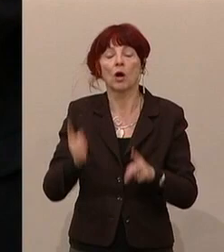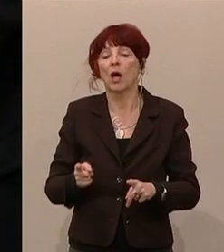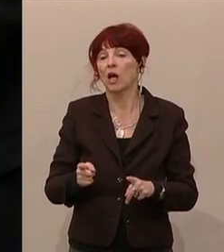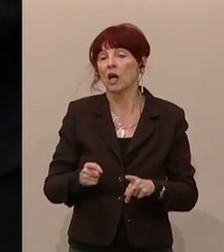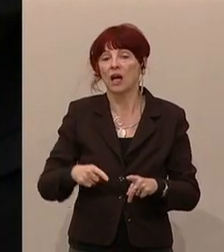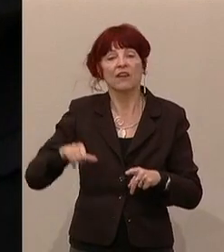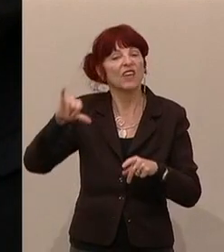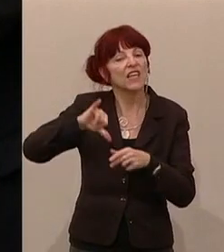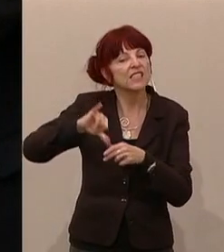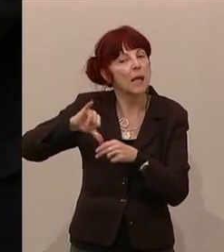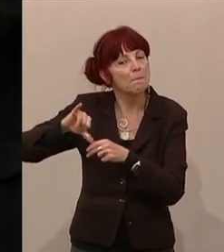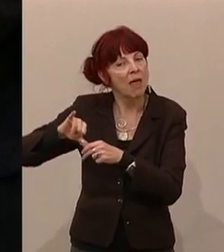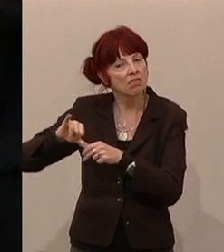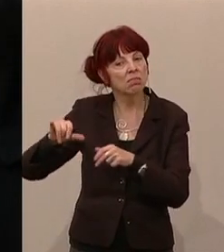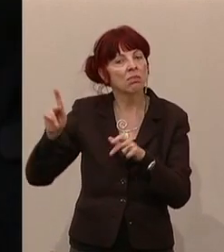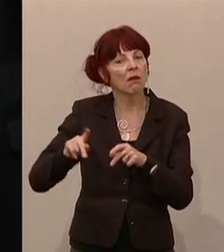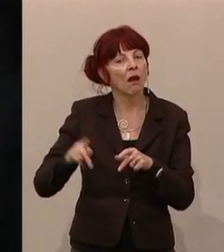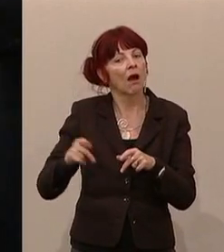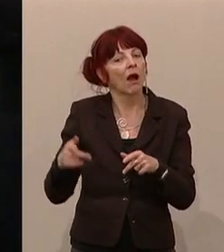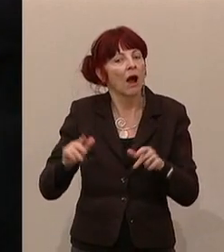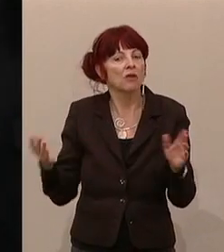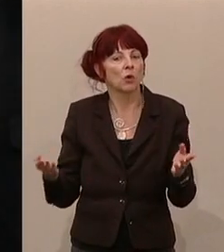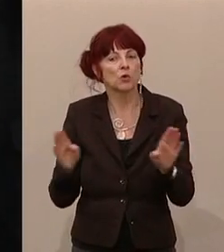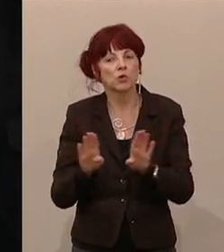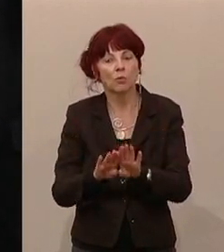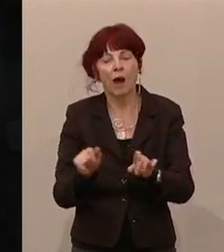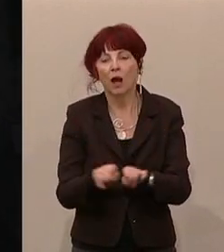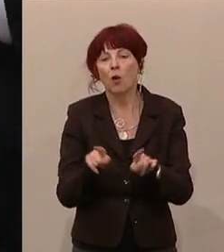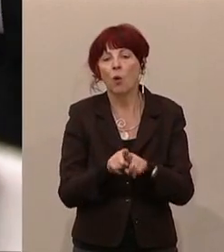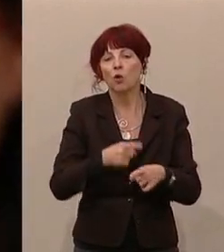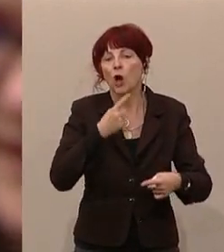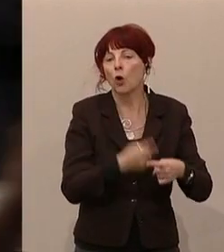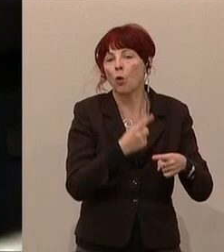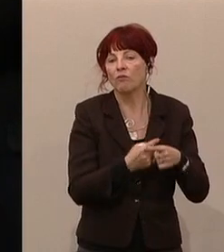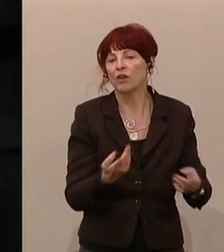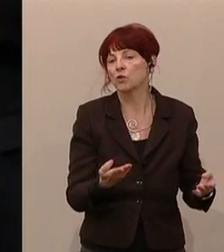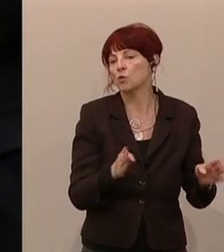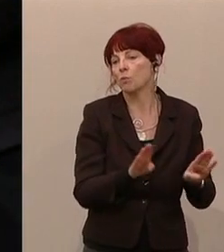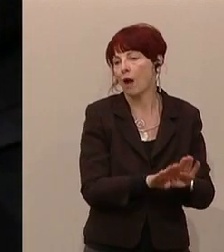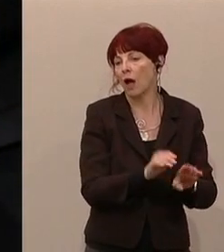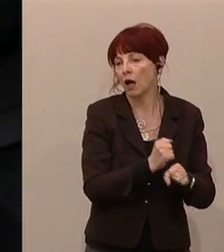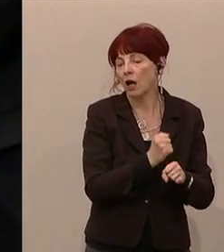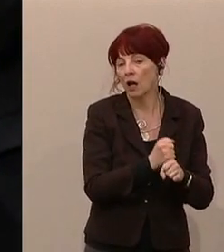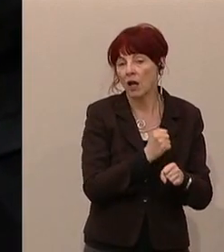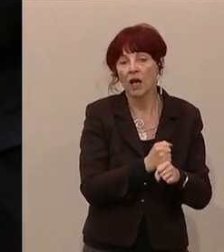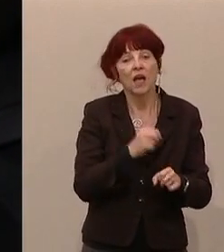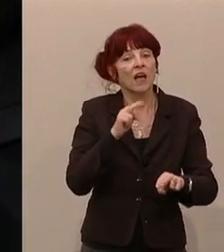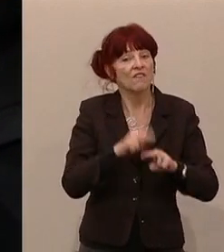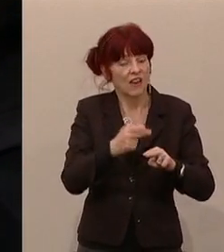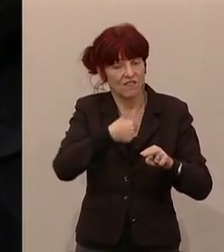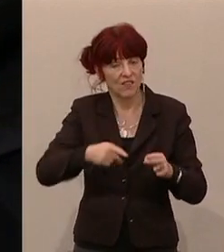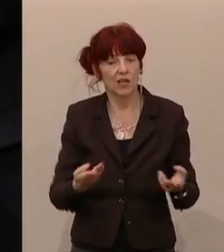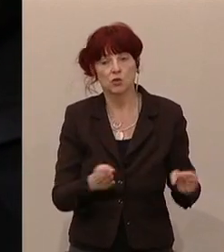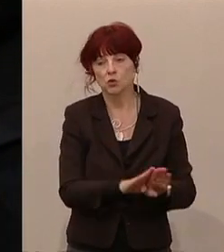Kupferhütten zumachen? Denn in Summe, alles was wir zumachen, wird ja in zehnfacher Höhe